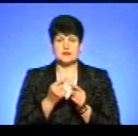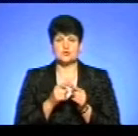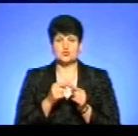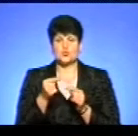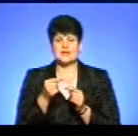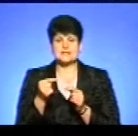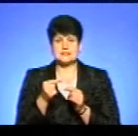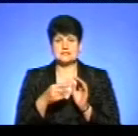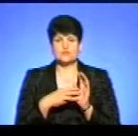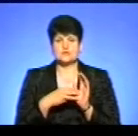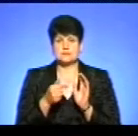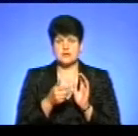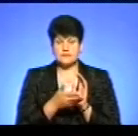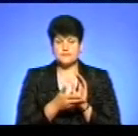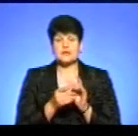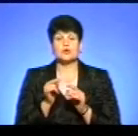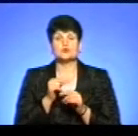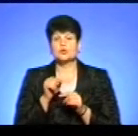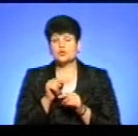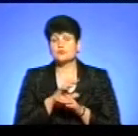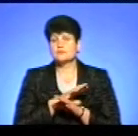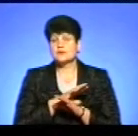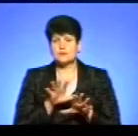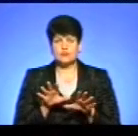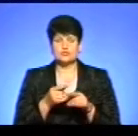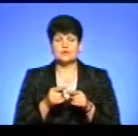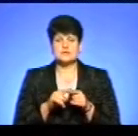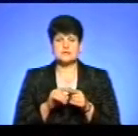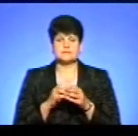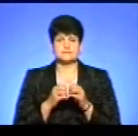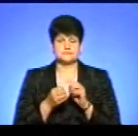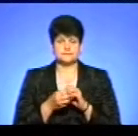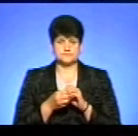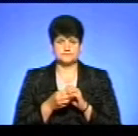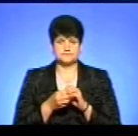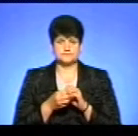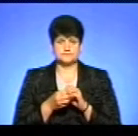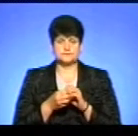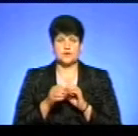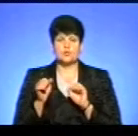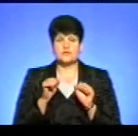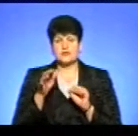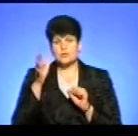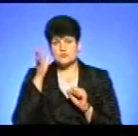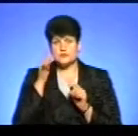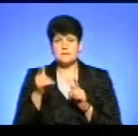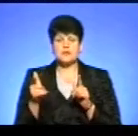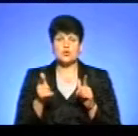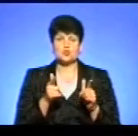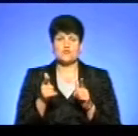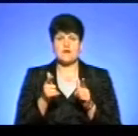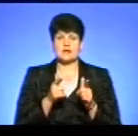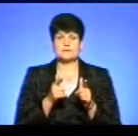різницю у 8 гривень. Для того, щоб не було десь ось таких непорозумінь, і управління освіти підготувало